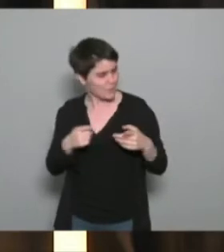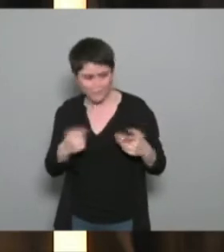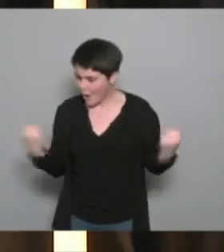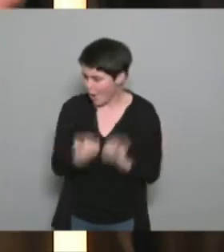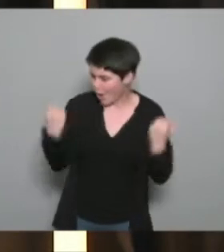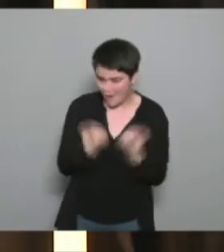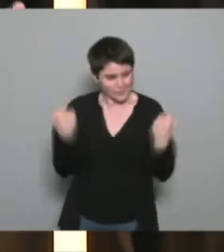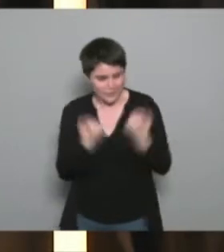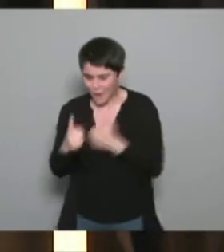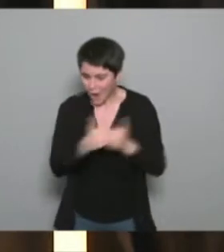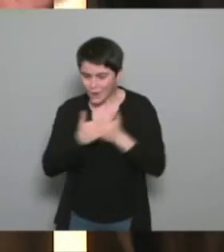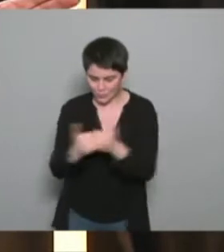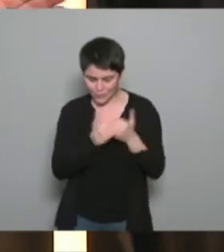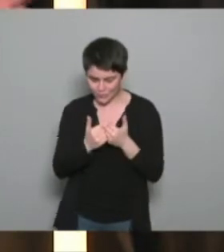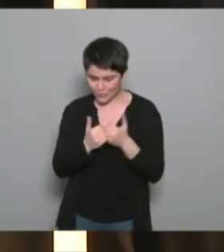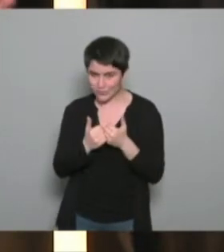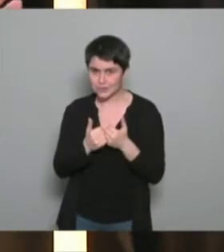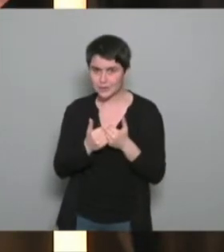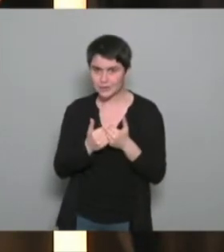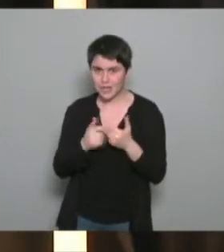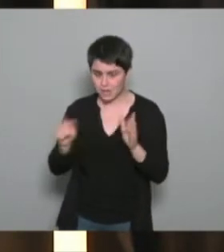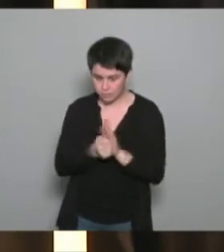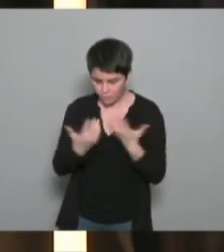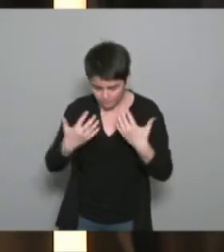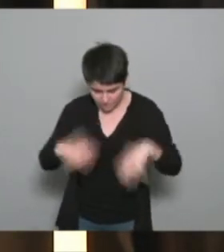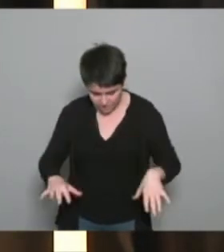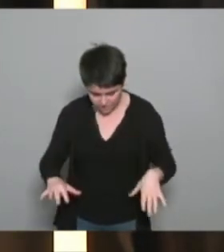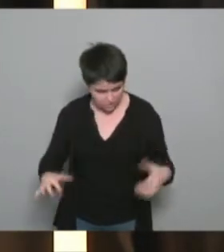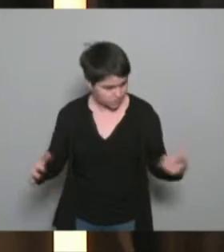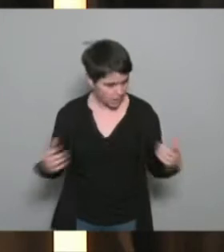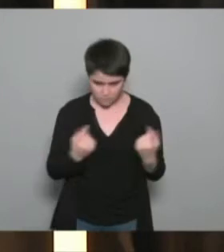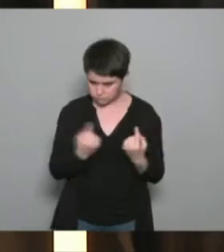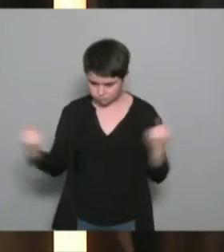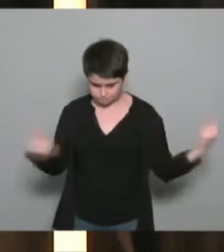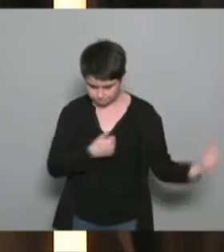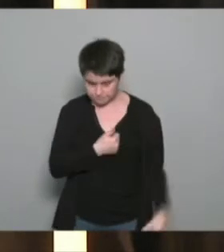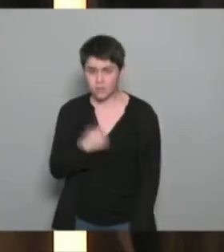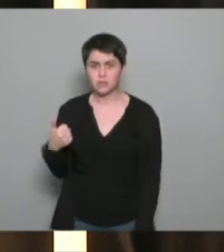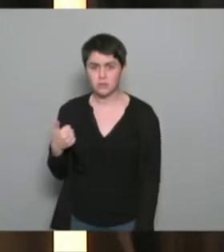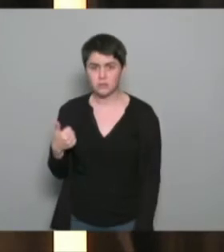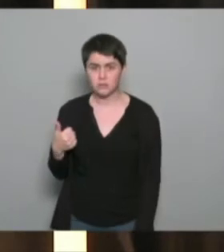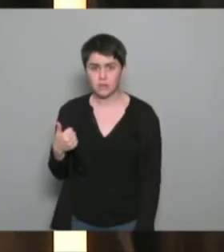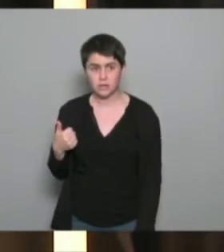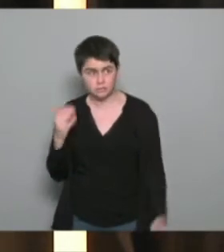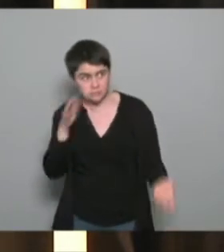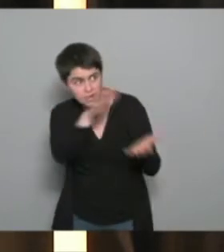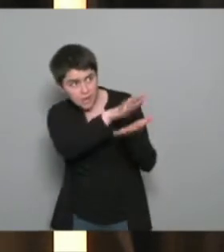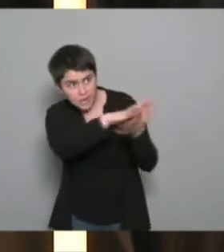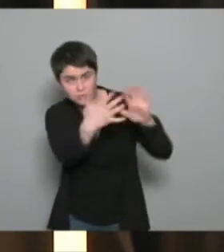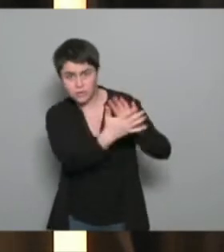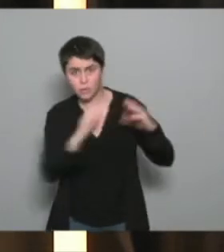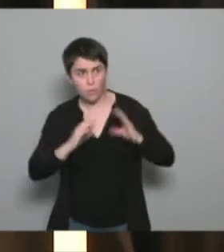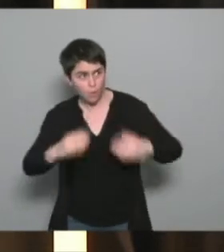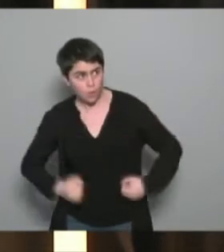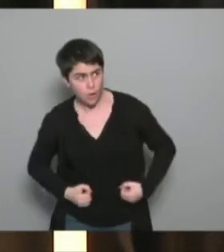continuer, mais dans les mêmes conditions, sauf que ces conditions-là, ils ne peuvent plus les avoir. Et donc la difficulté, c'est de passer dans un club traditionnel, même si l'activité est